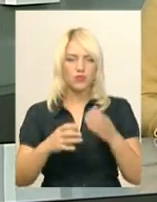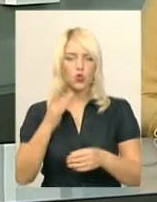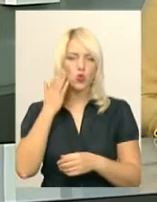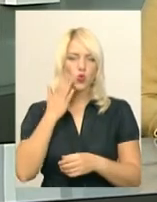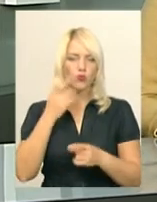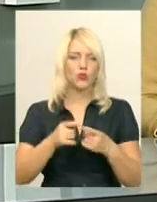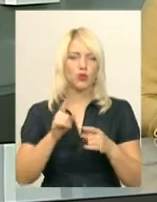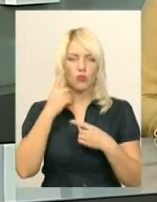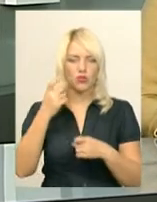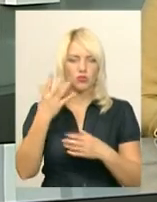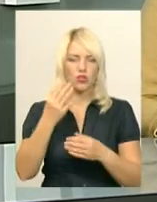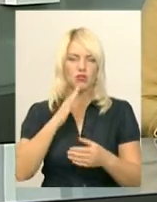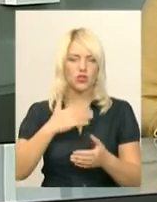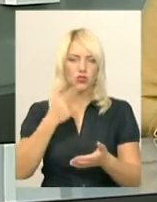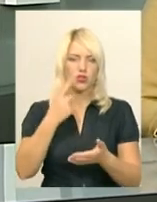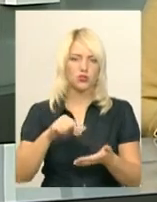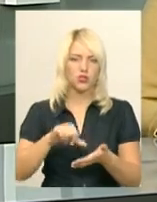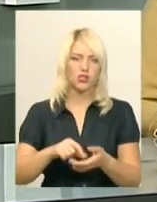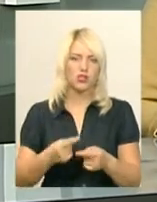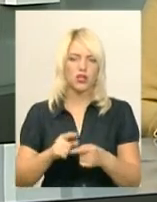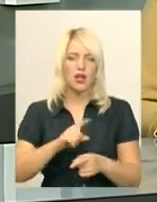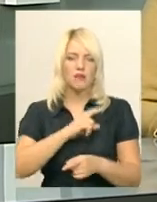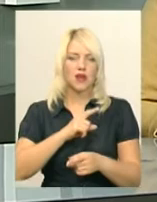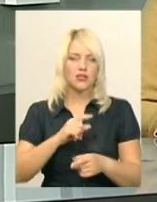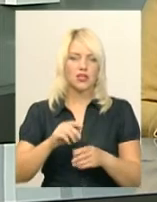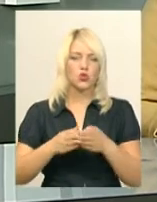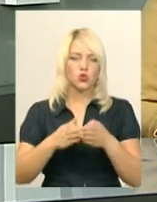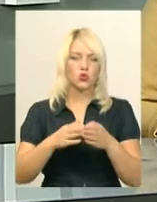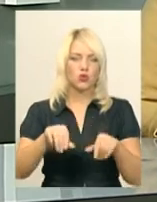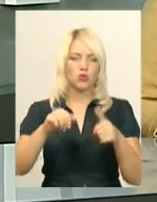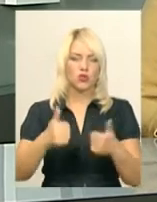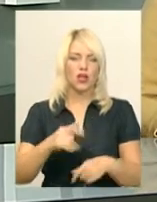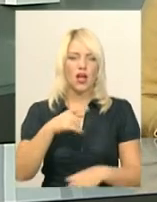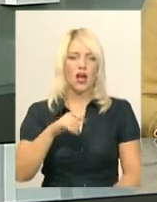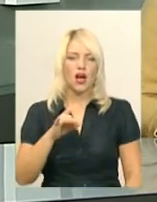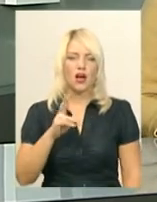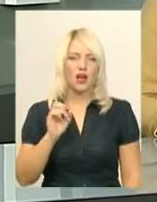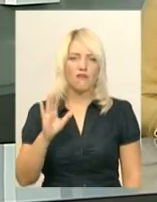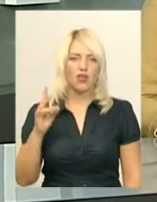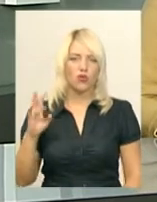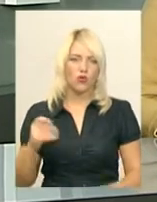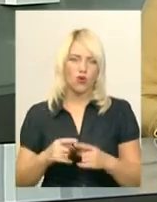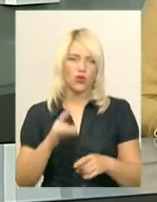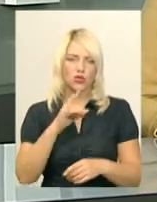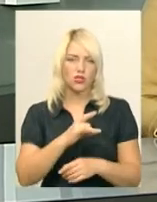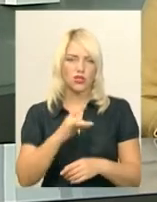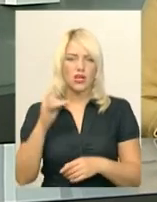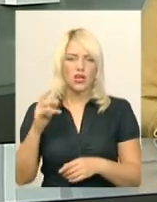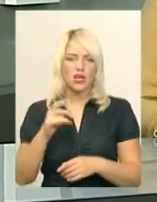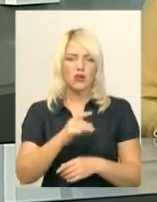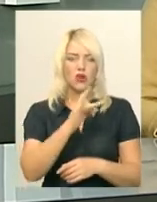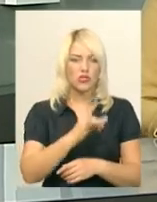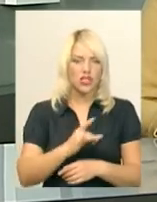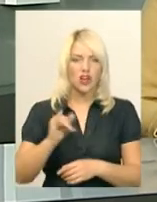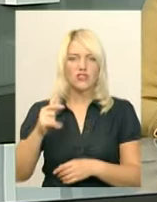один наш учасник, майстер спорту міжнародного класу судномоделізму, хмельничанин Юрій Гаркавенко. Олександр Осташевський, як і Юрій Гаркавенко,